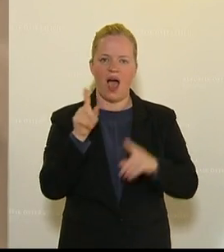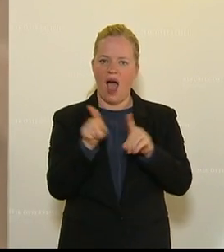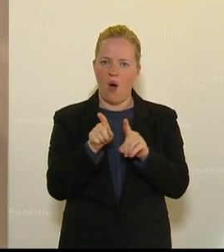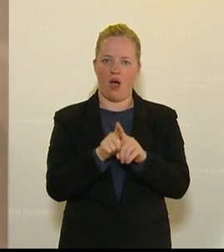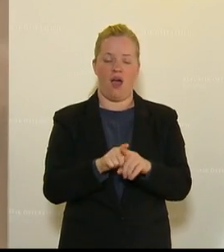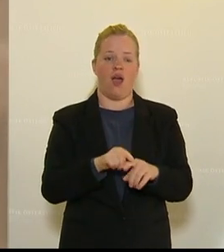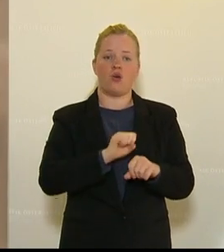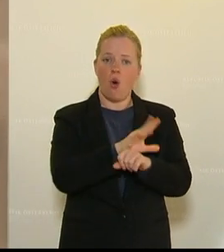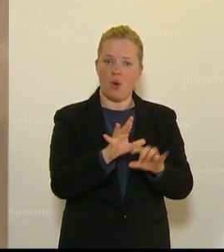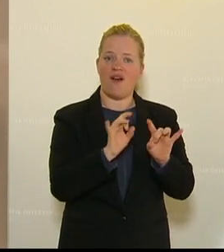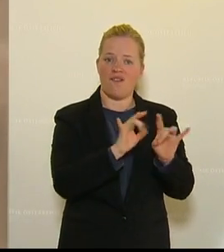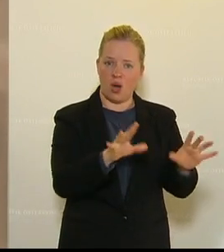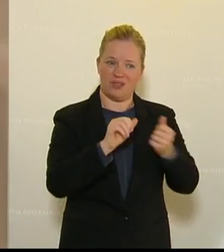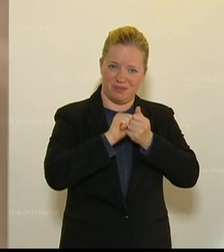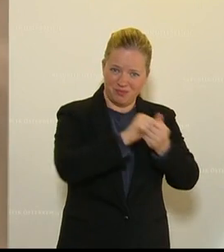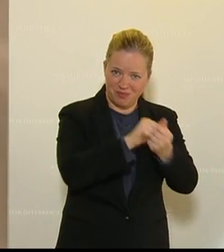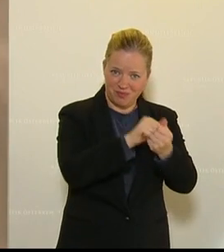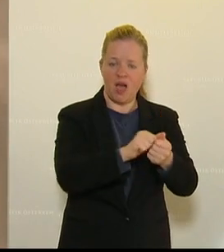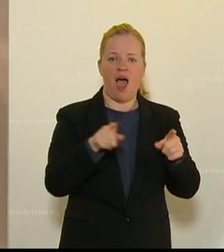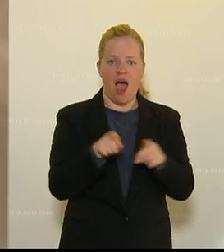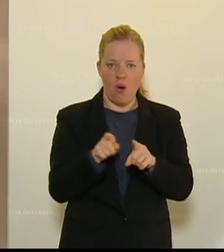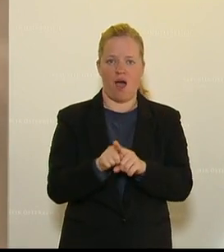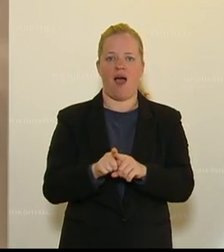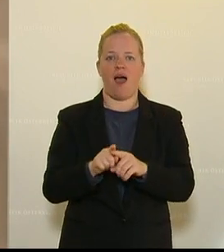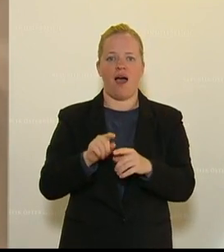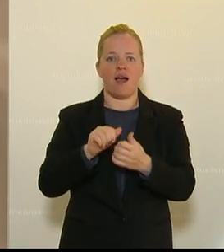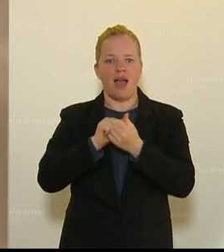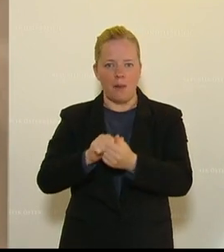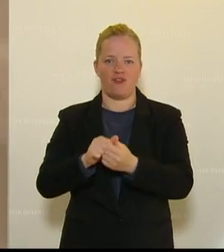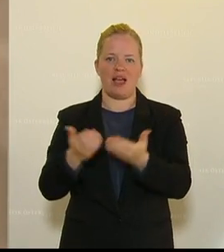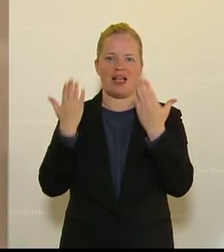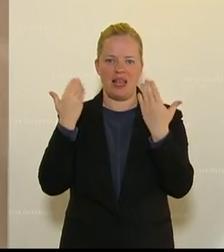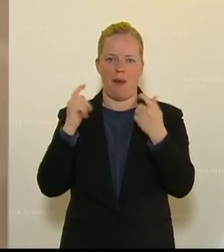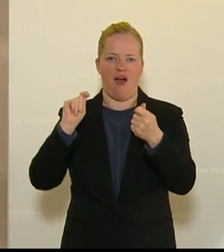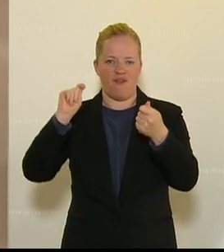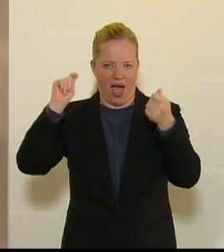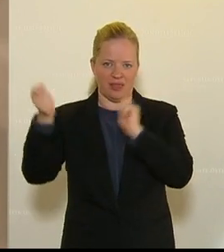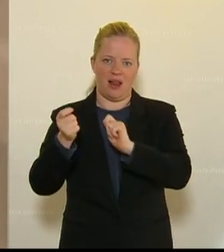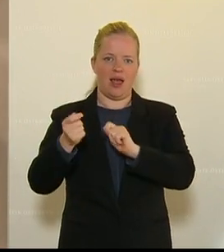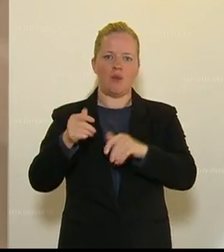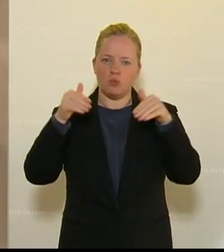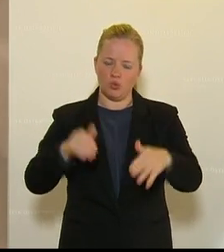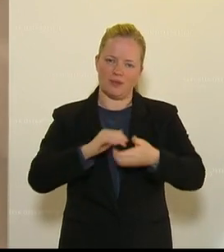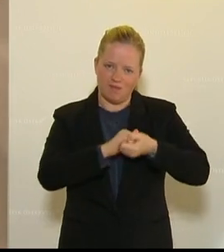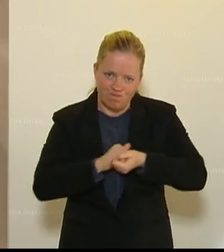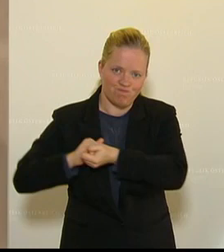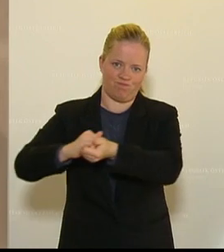gegen das Coronavirus, dass wir auch beim Kampf gegen den Klimamantel zusammenhalten.